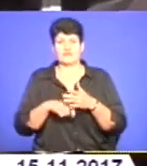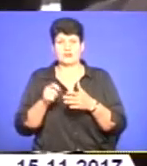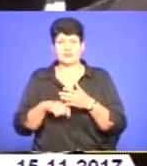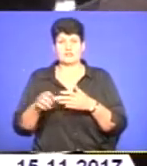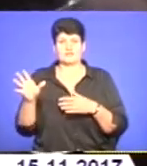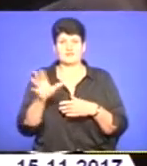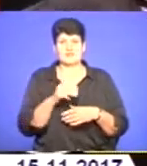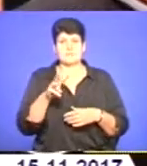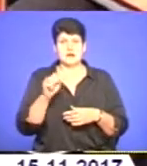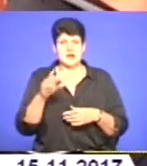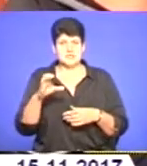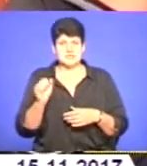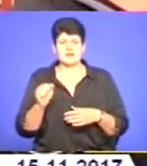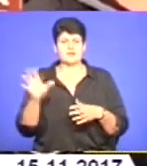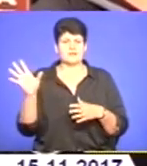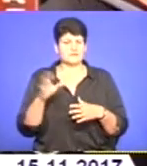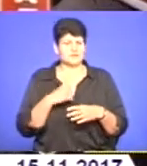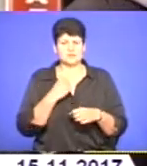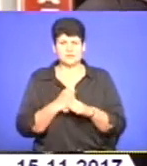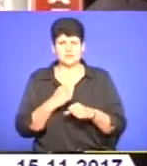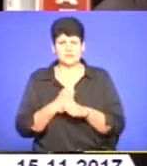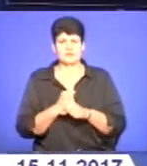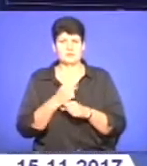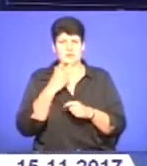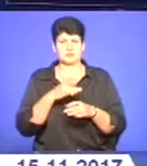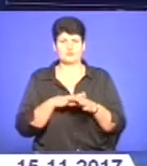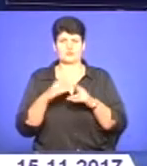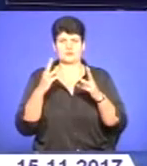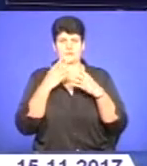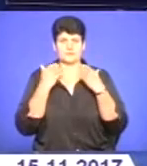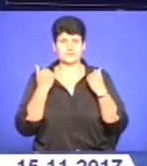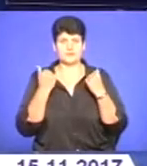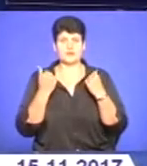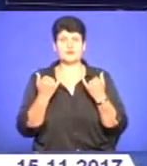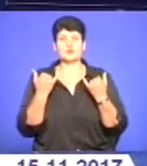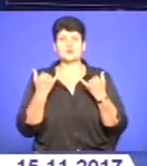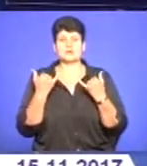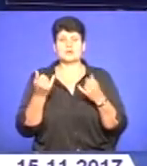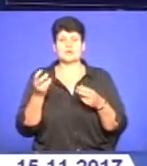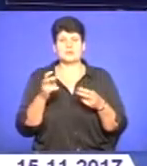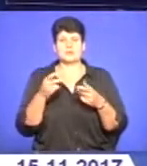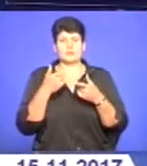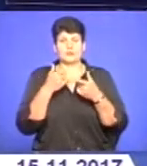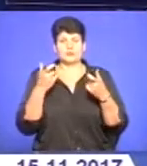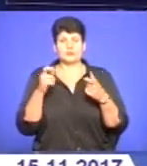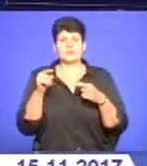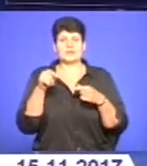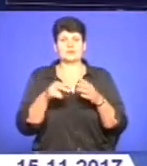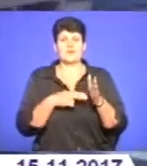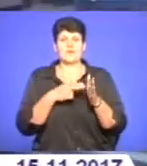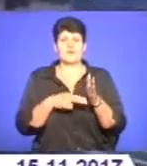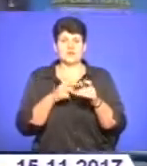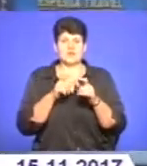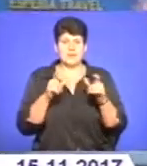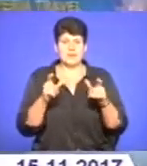були прийняті. Бачите, він повністю не згорів. Сьогодні до правоохоронців надійшло повідомлення про те, що залізничний вокзал